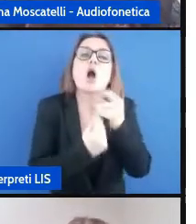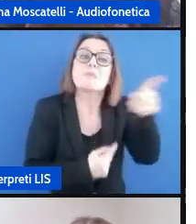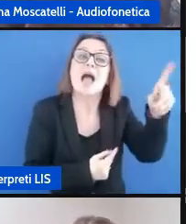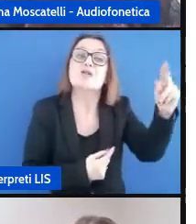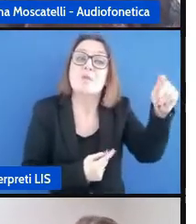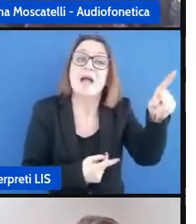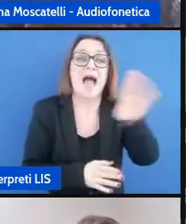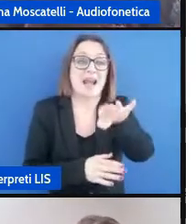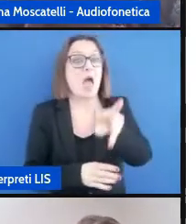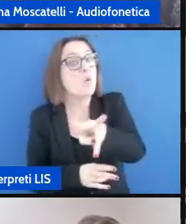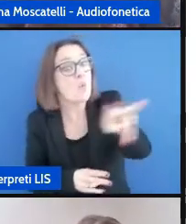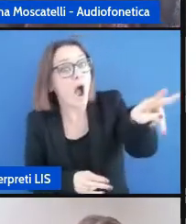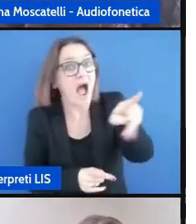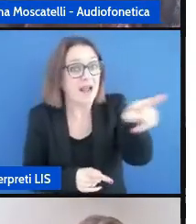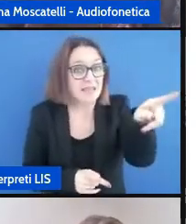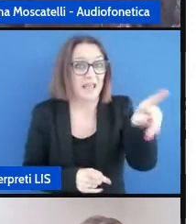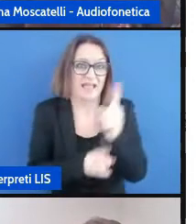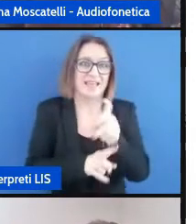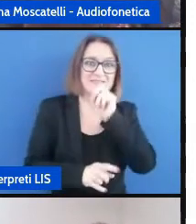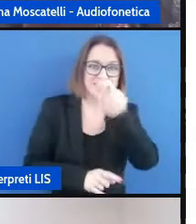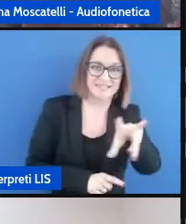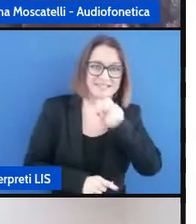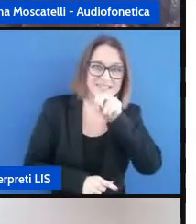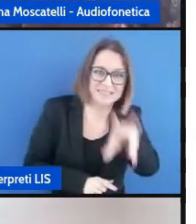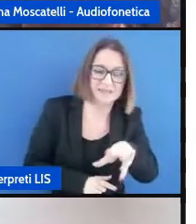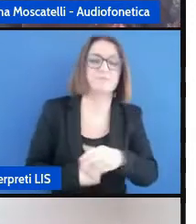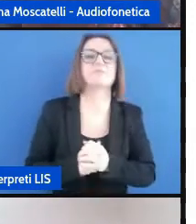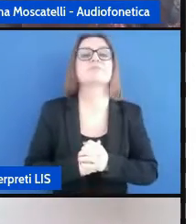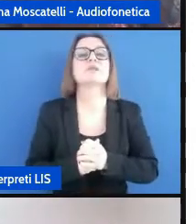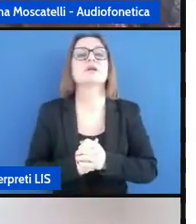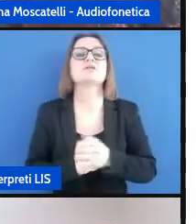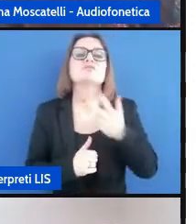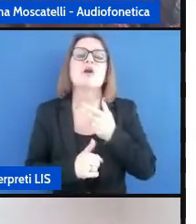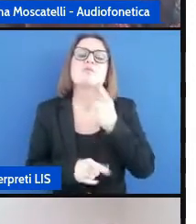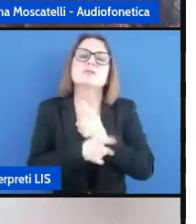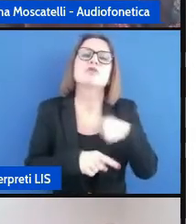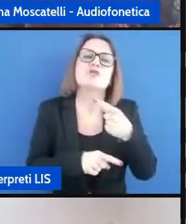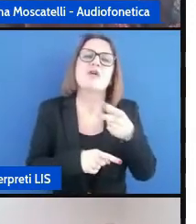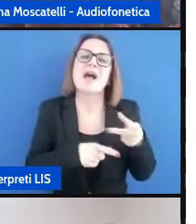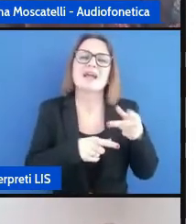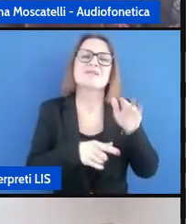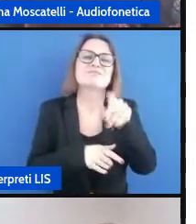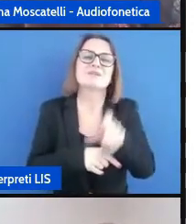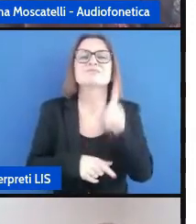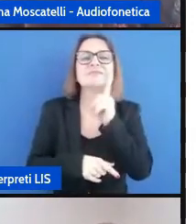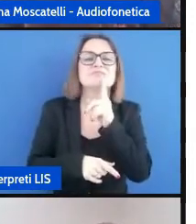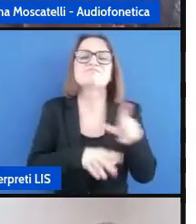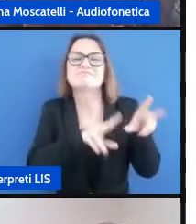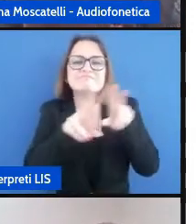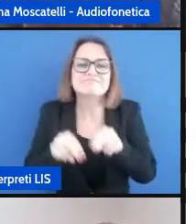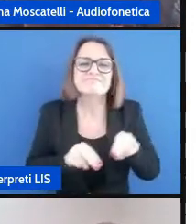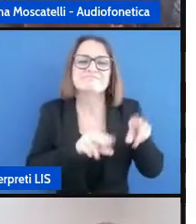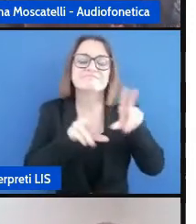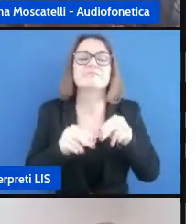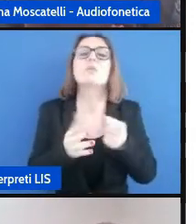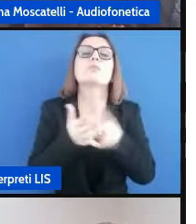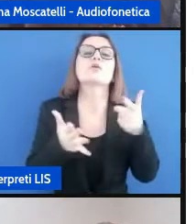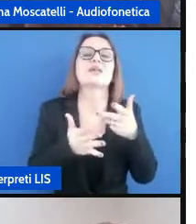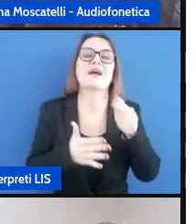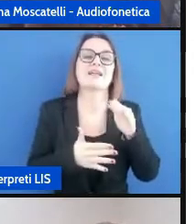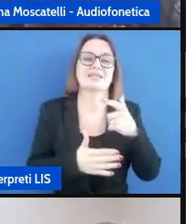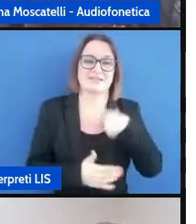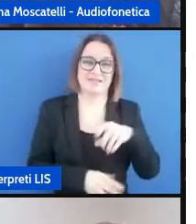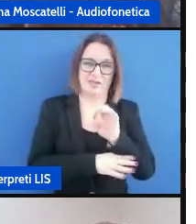parlando ha necessità di continue ripetizioni è fondamentale per il docente che ha in classe un bambino